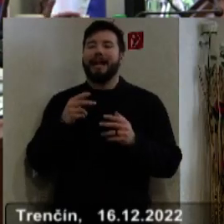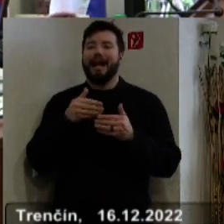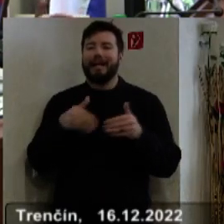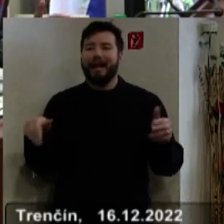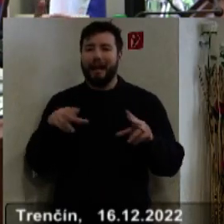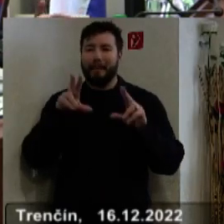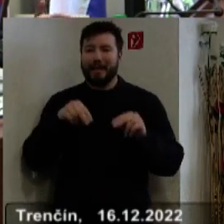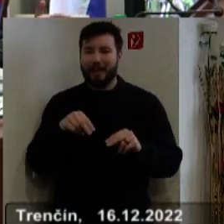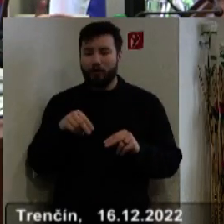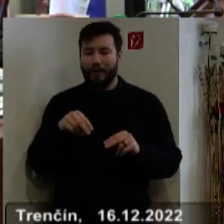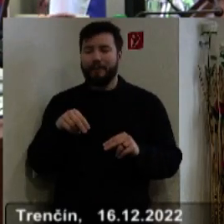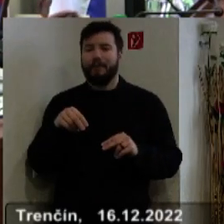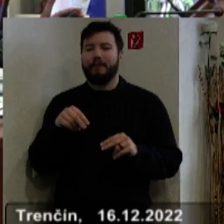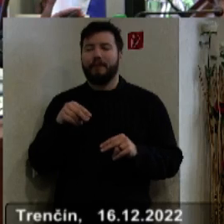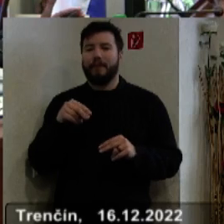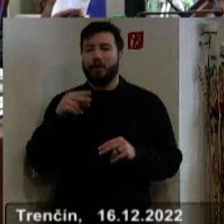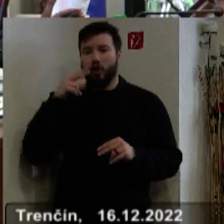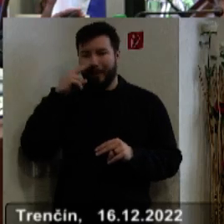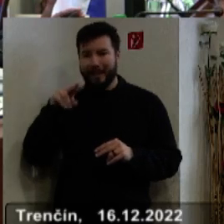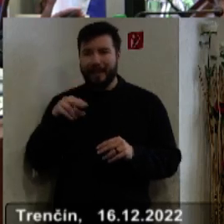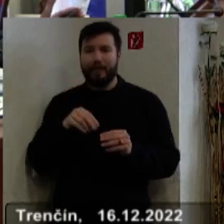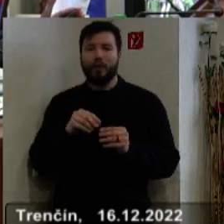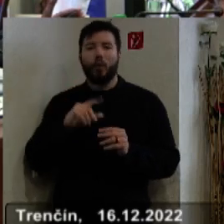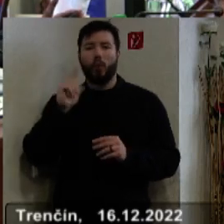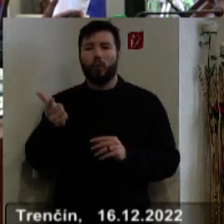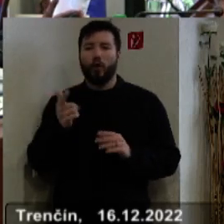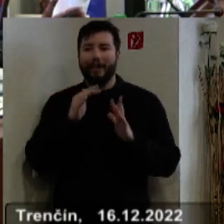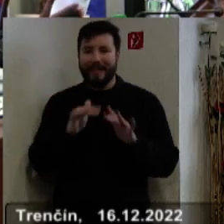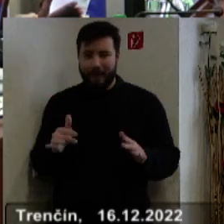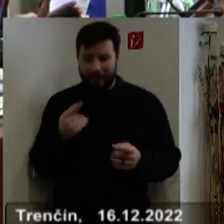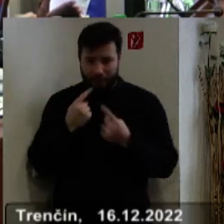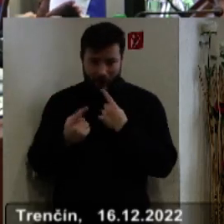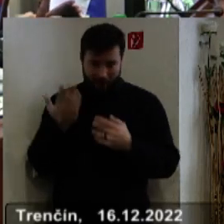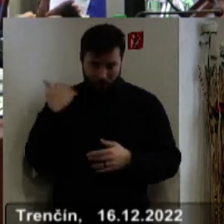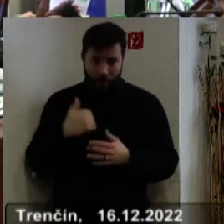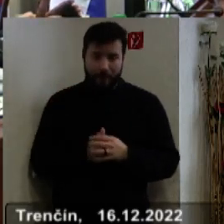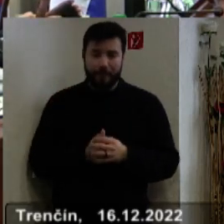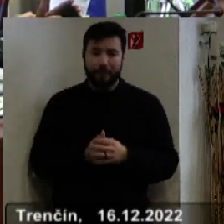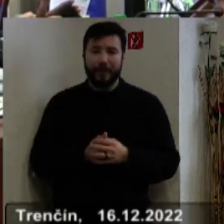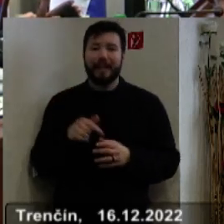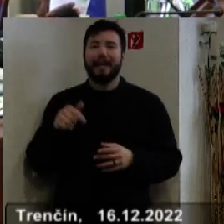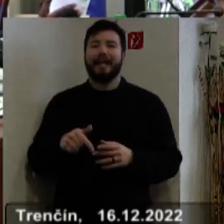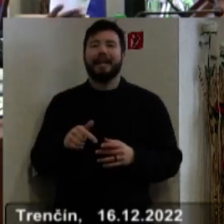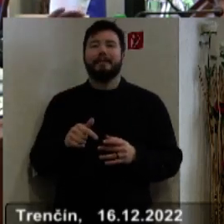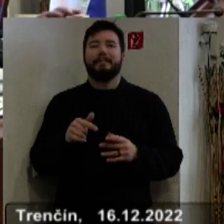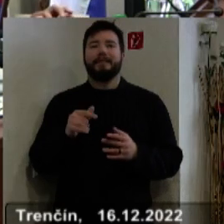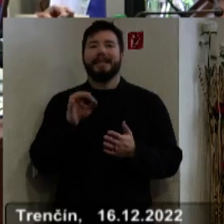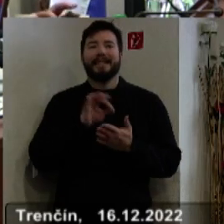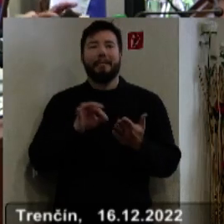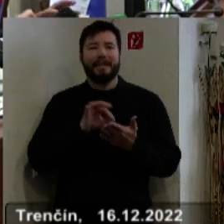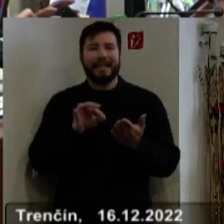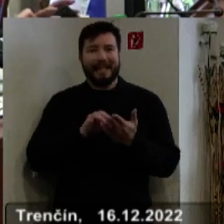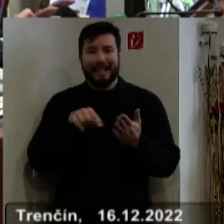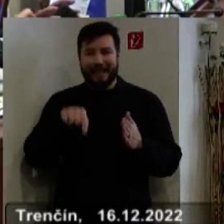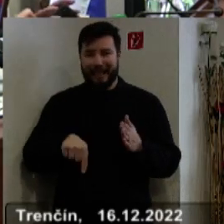komisii dňa druhého, druhého decembra. Písaním zápisnice z dnešného zásadnutia poverujem pani magistru Ánu Hajkovú,